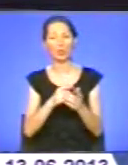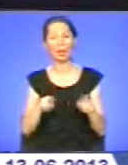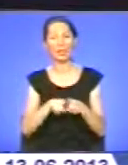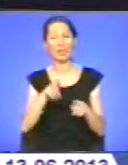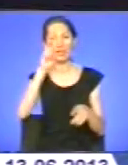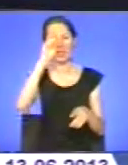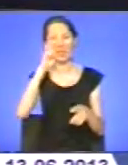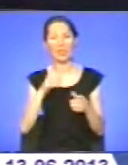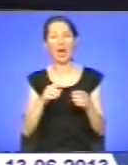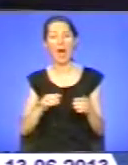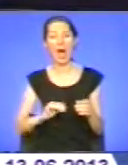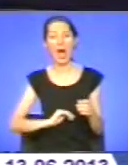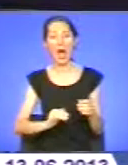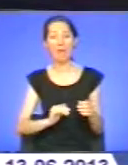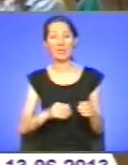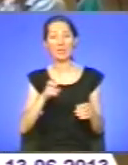агентства земельних ресурсів.